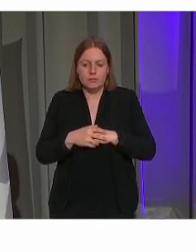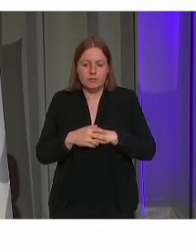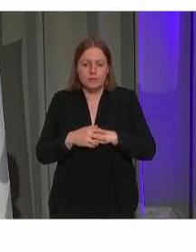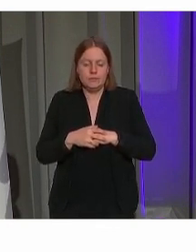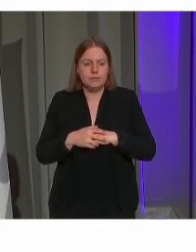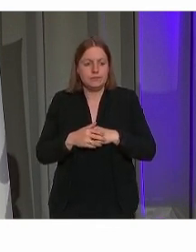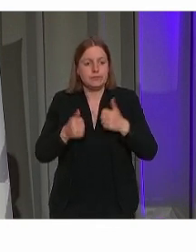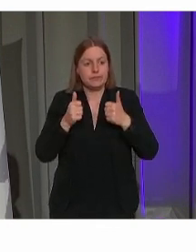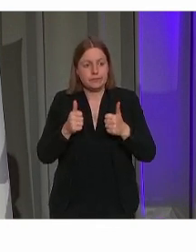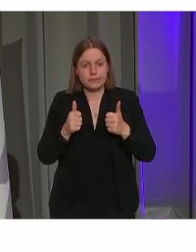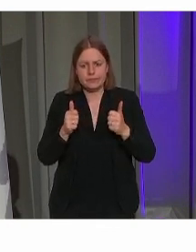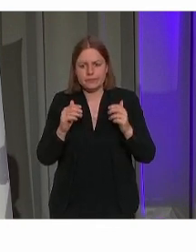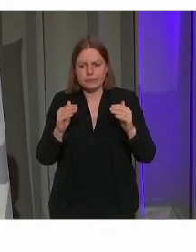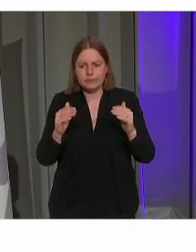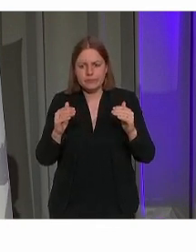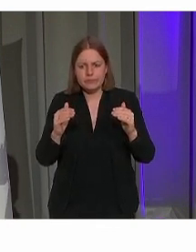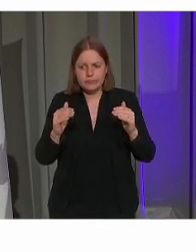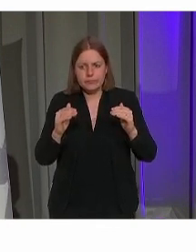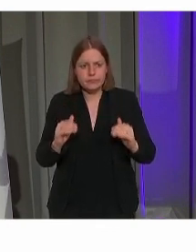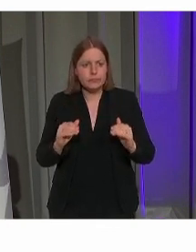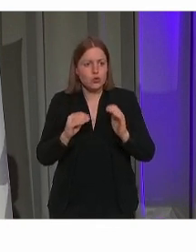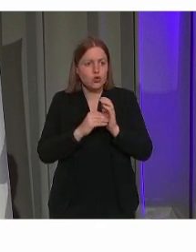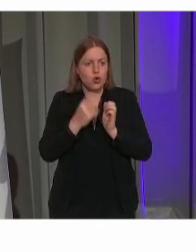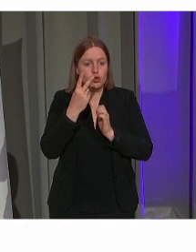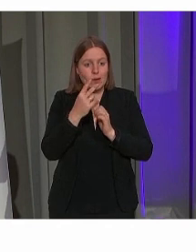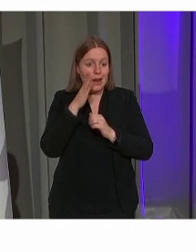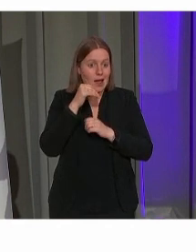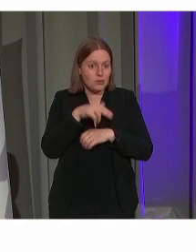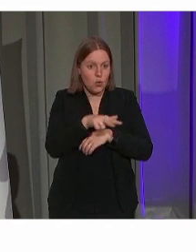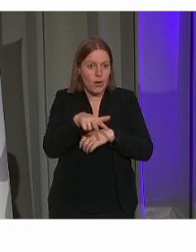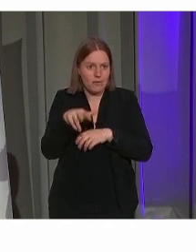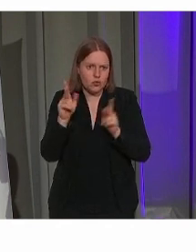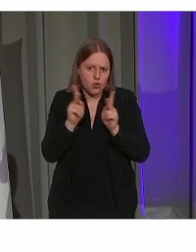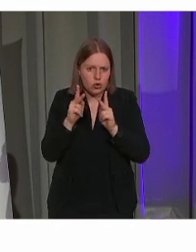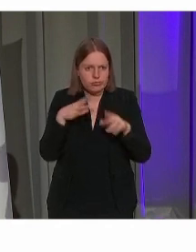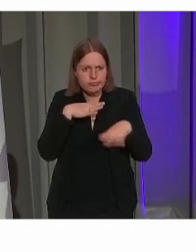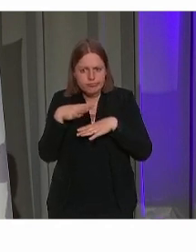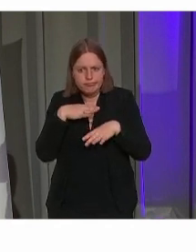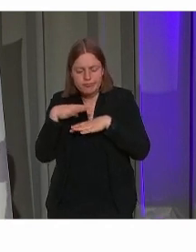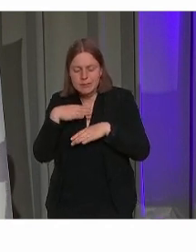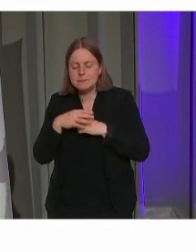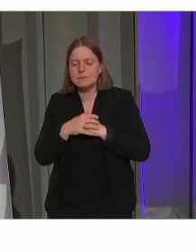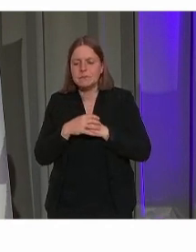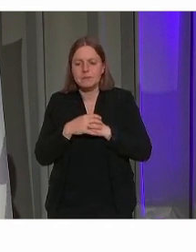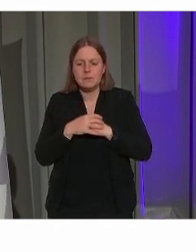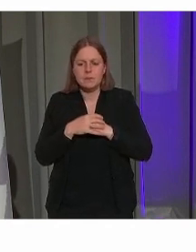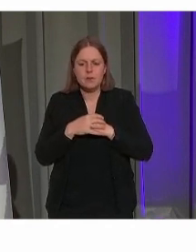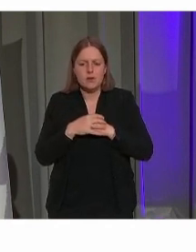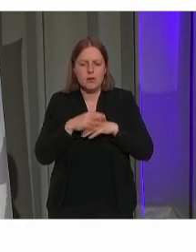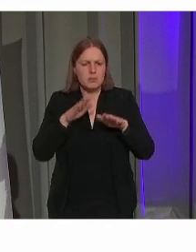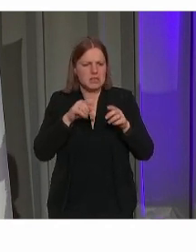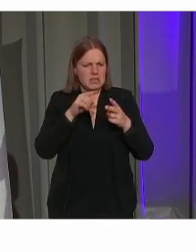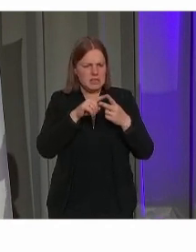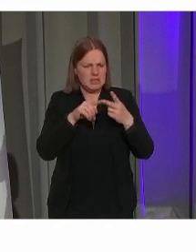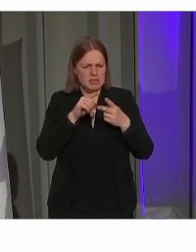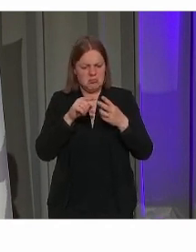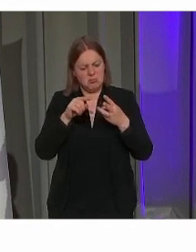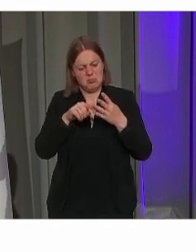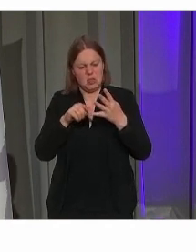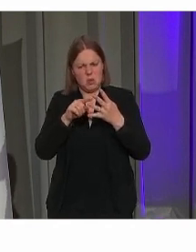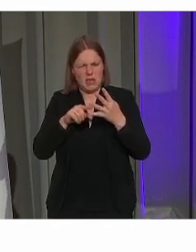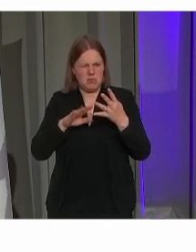Dan ga ik nog twee wervende, twee laatste, eventjes kort aanstippen. Het zijn misschien werven waarvan je denkt, ja,